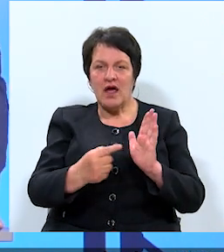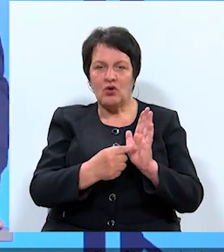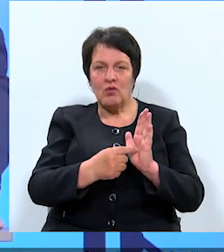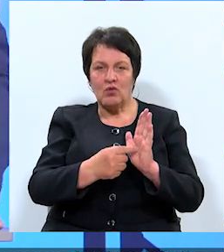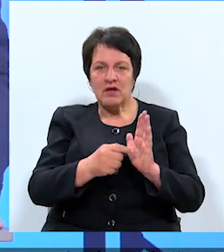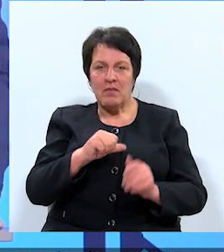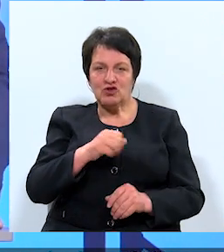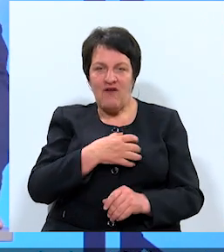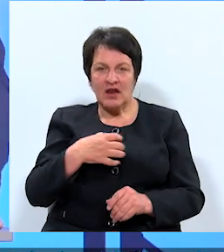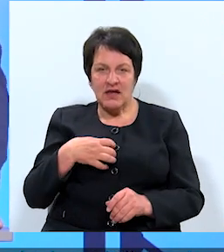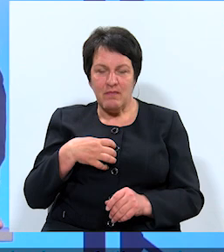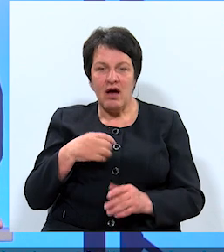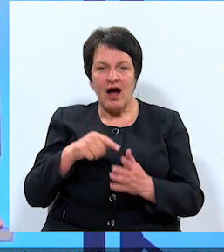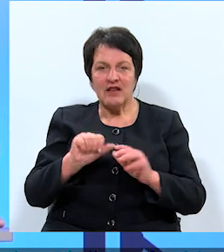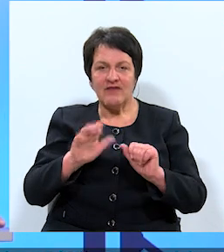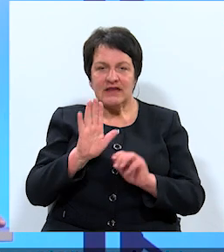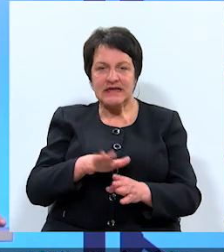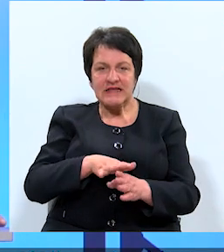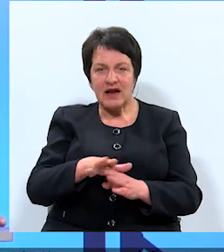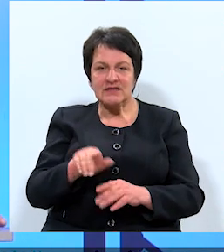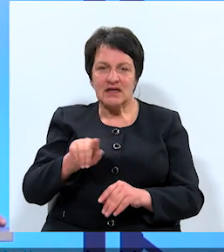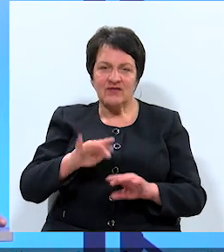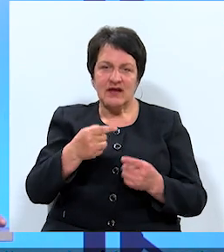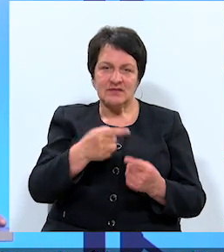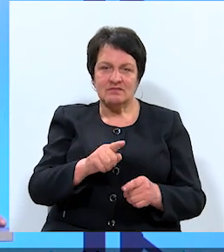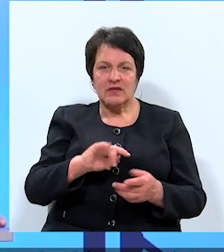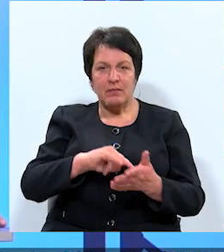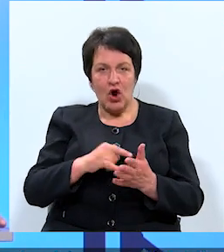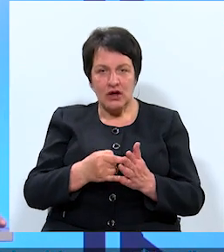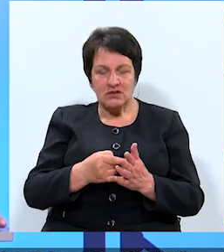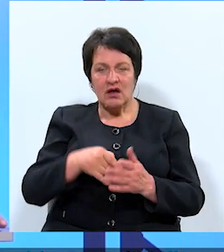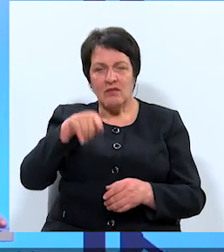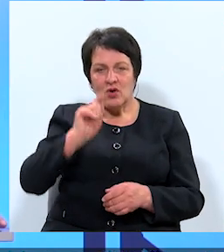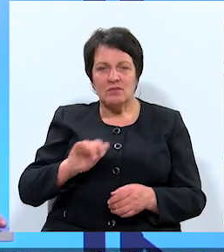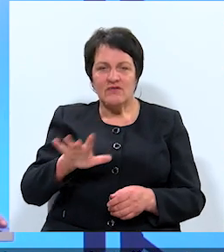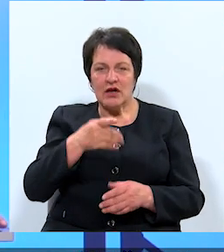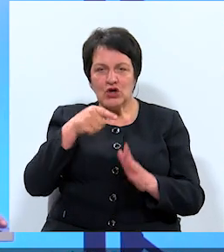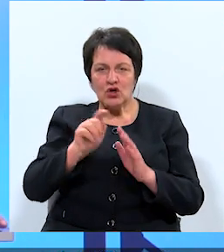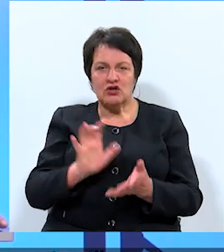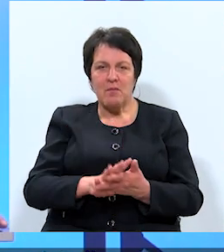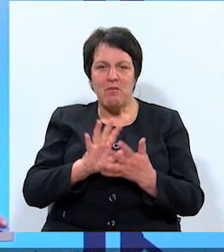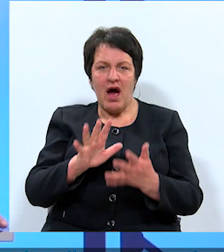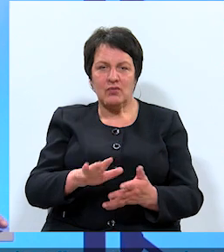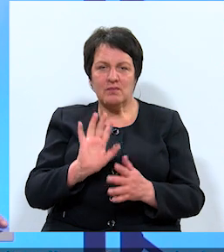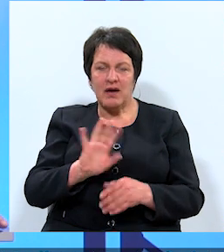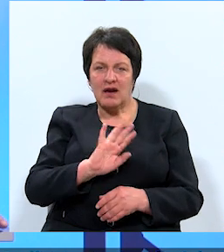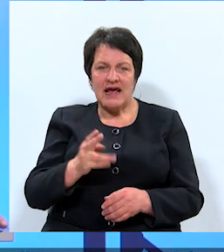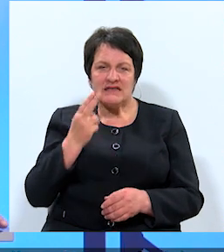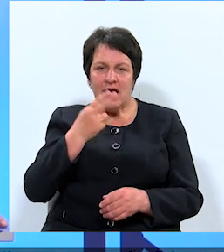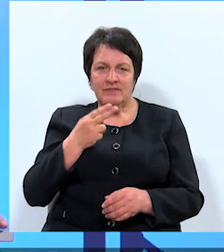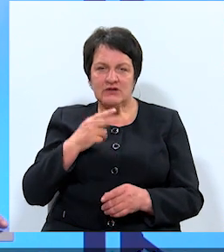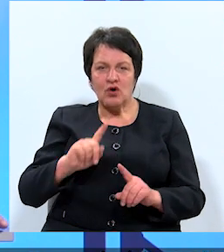kādā veidā tiks realizēts tas vai cits projekts. Protams, ka valsts kontrolas pārmetums par nesaimniecisku